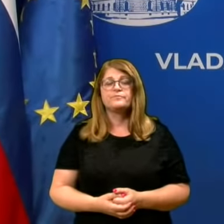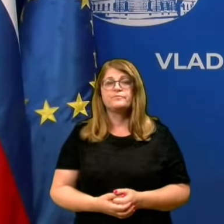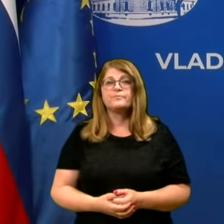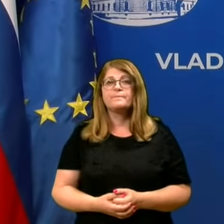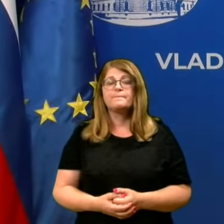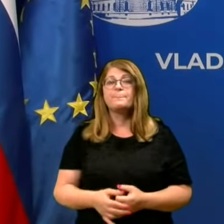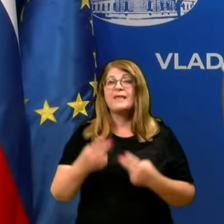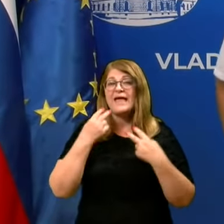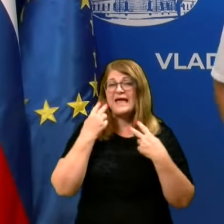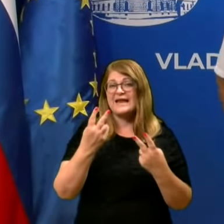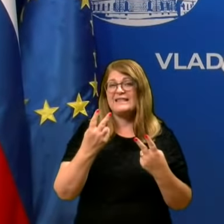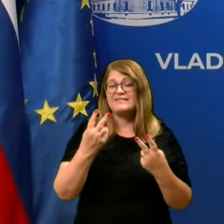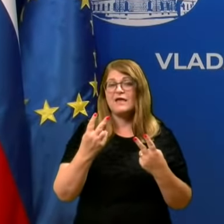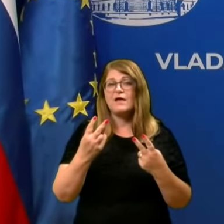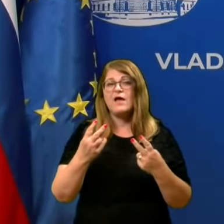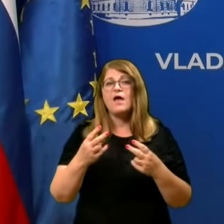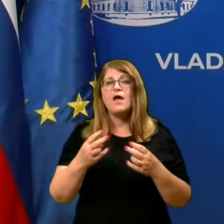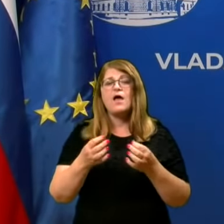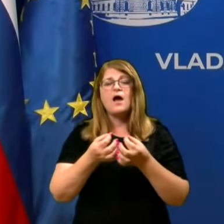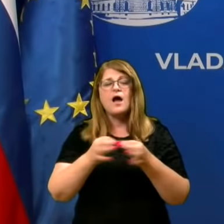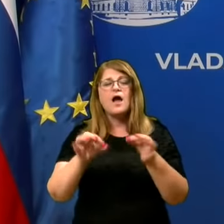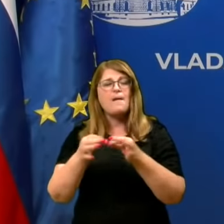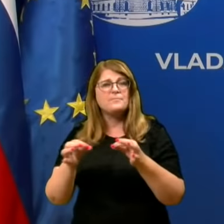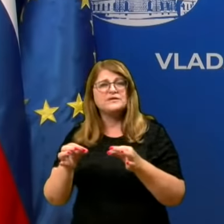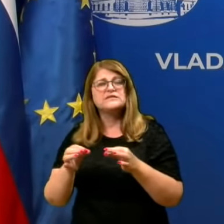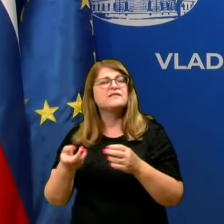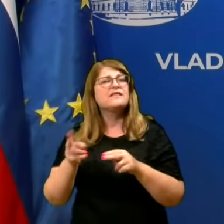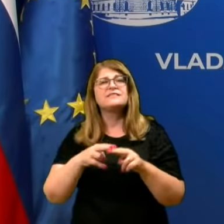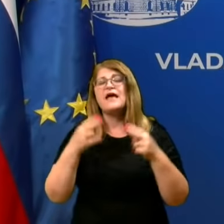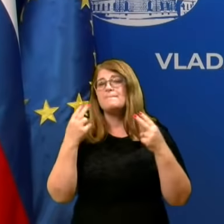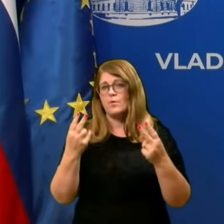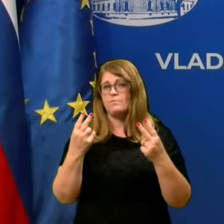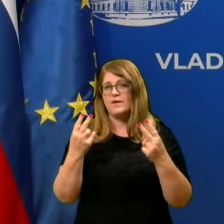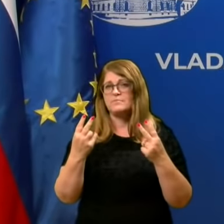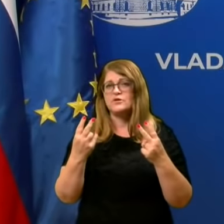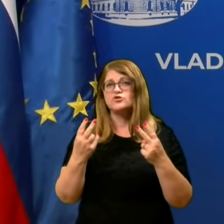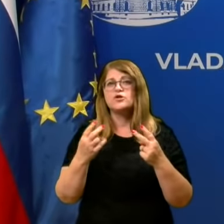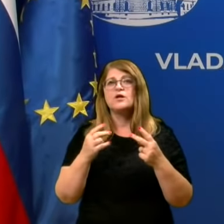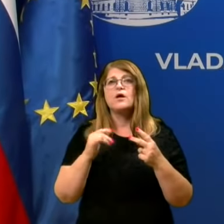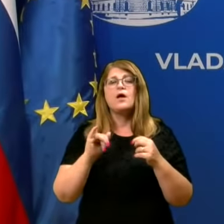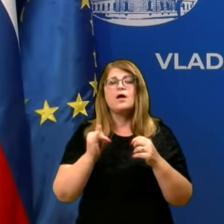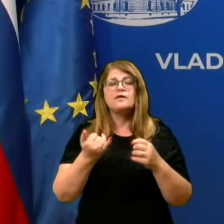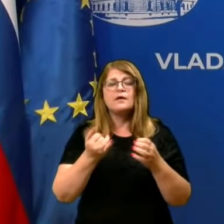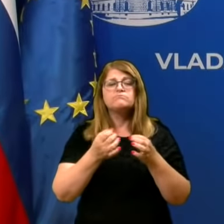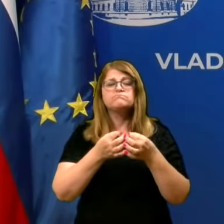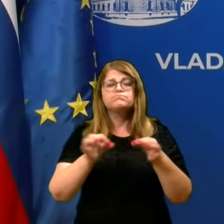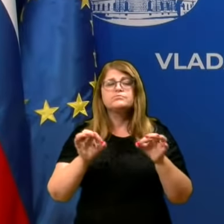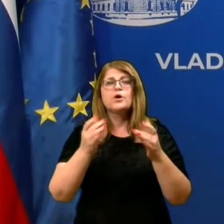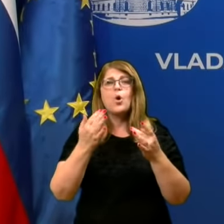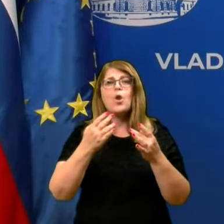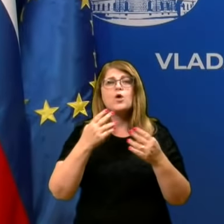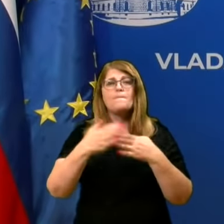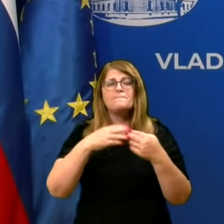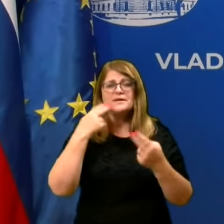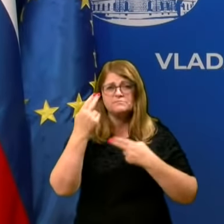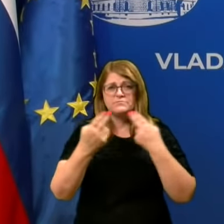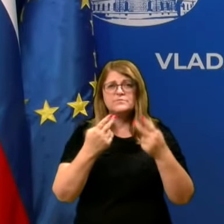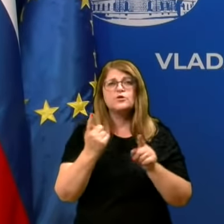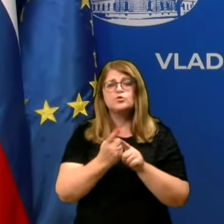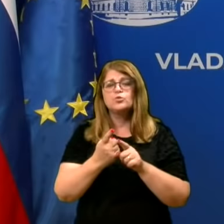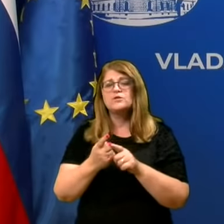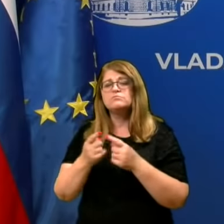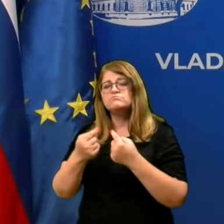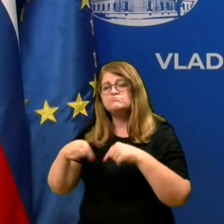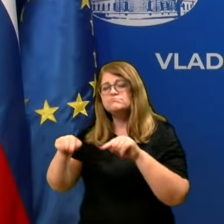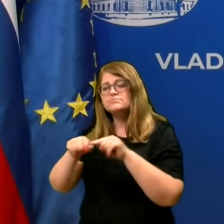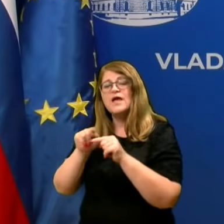Glede samih kapacitet, vjetno najpomembnejše kapacitete je kapaciteta po testiranju, kaj je tudi kapaciteta epidemiologov